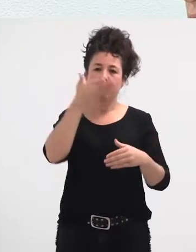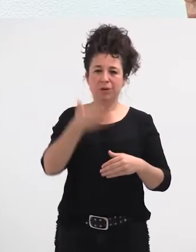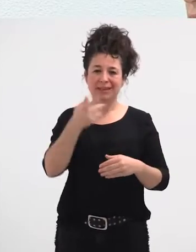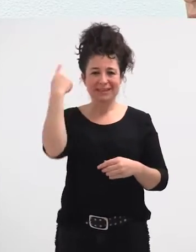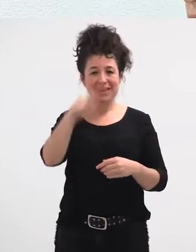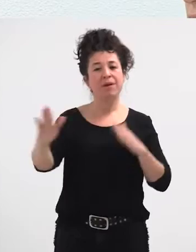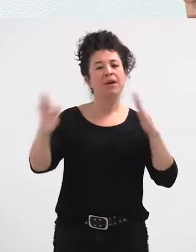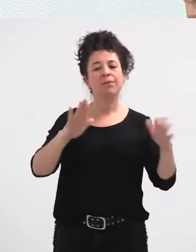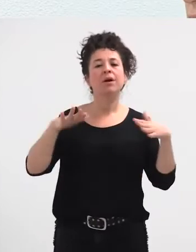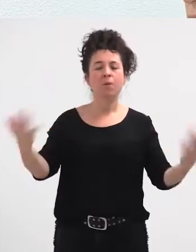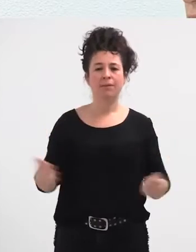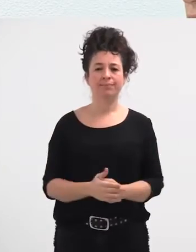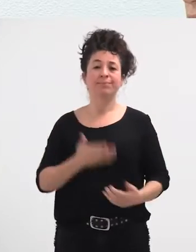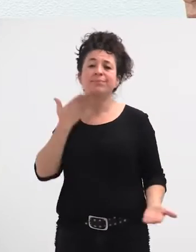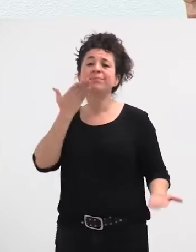Nork egiten du eskaria?